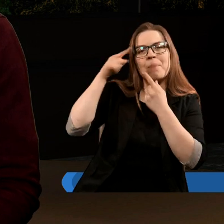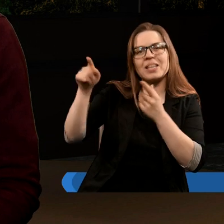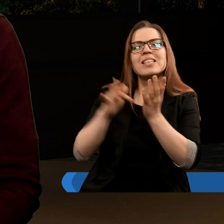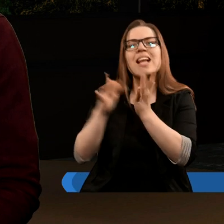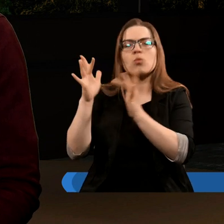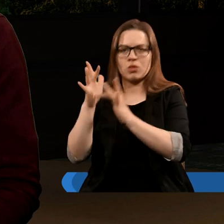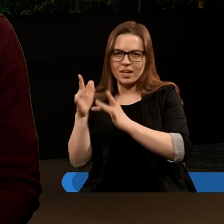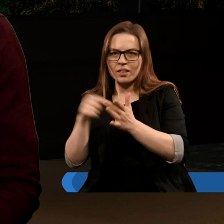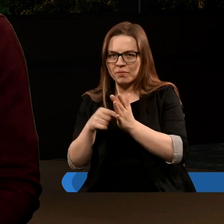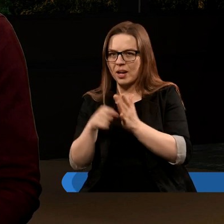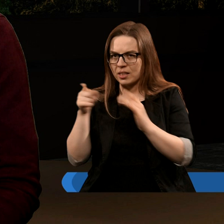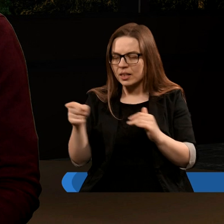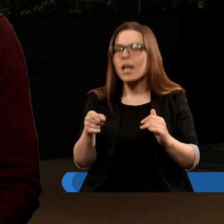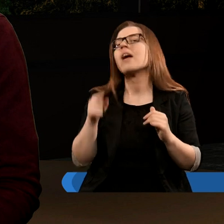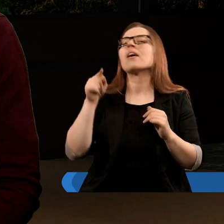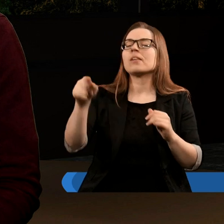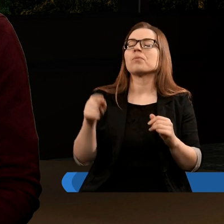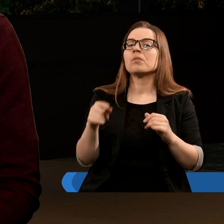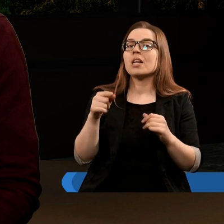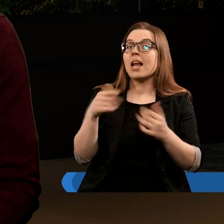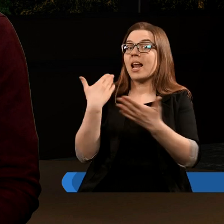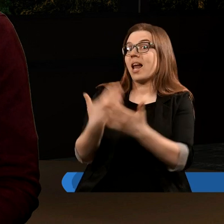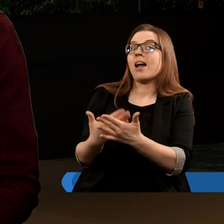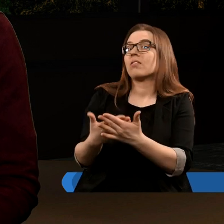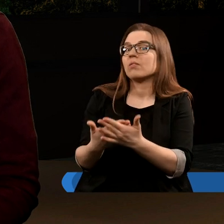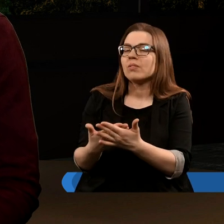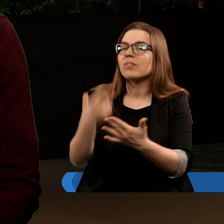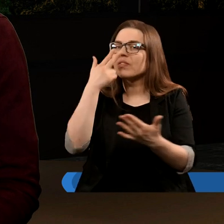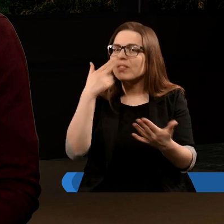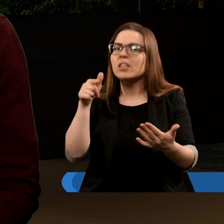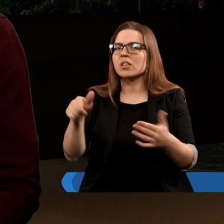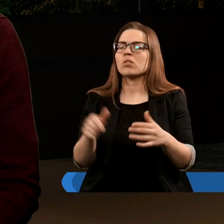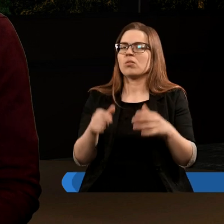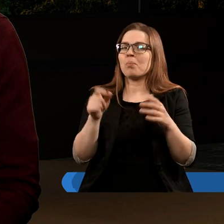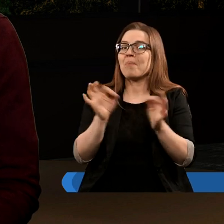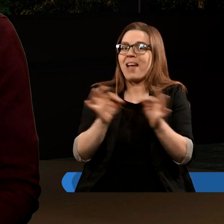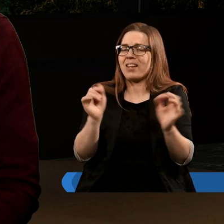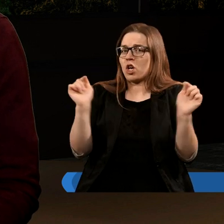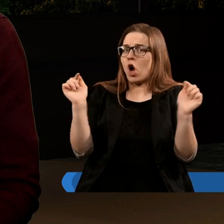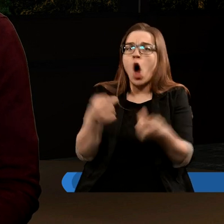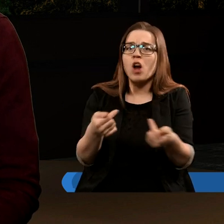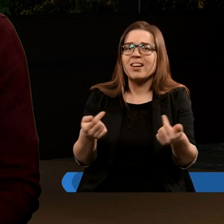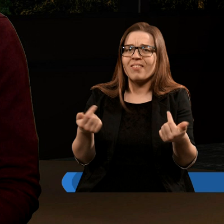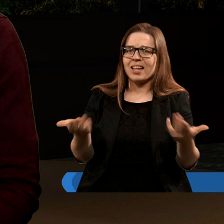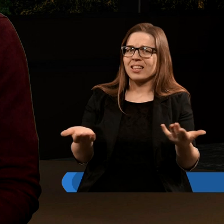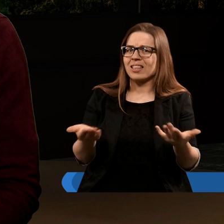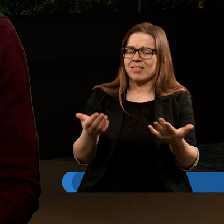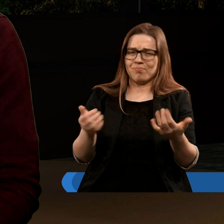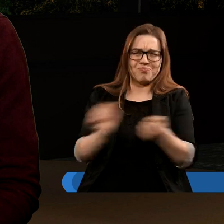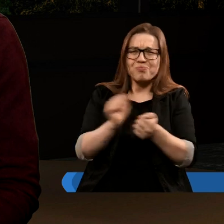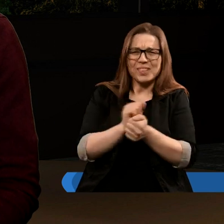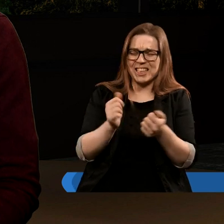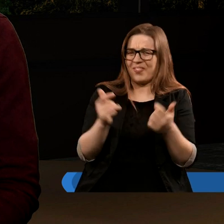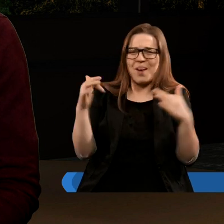żelazną, laską żelazną. Dlatego tutaj widzimy, że dochodzi do pełnego konfliktu, interesu i starcia